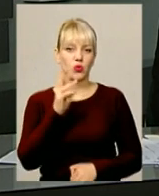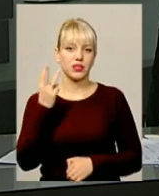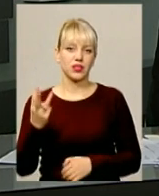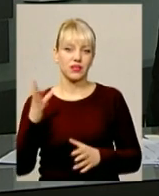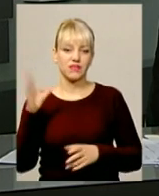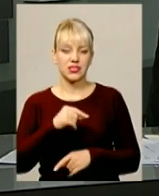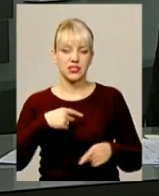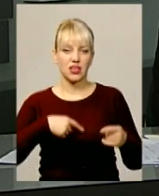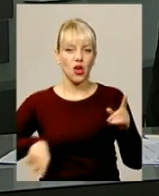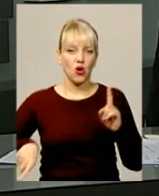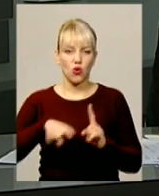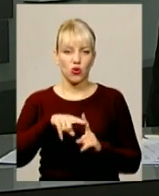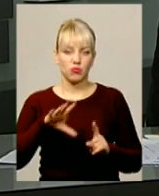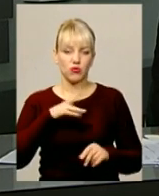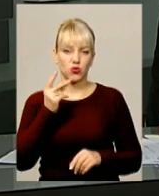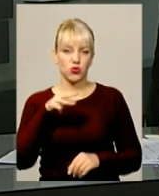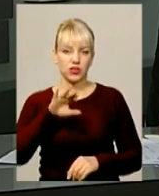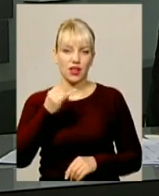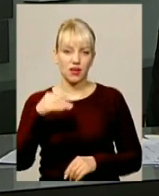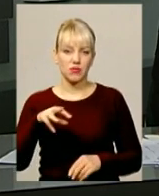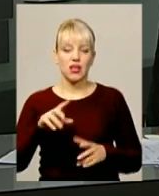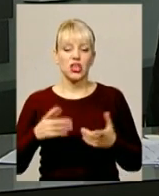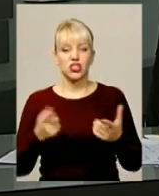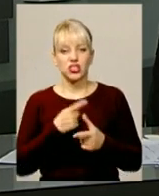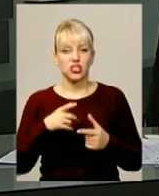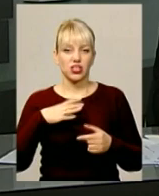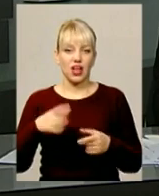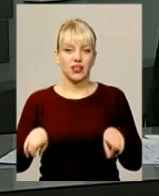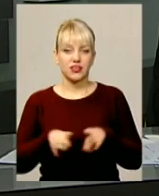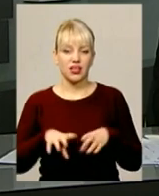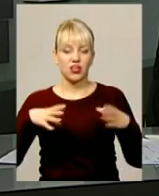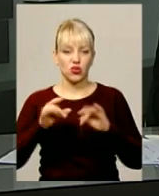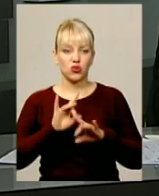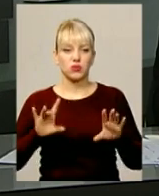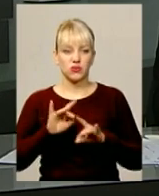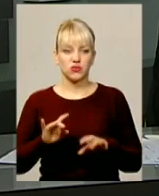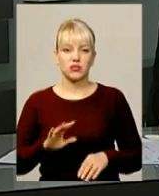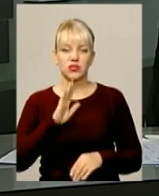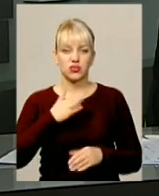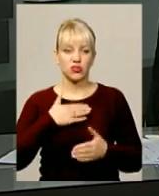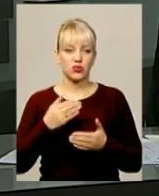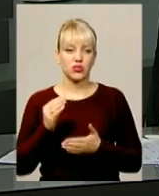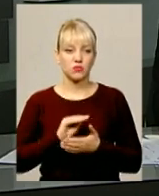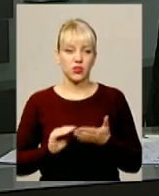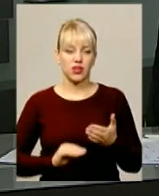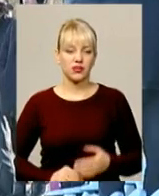голи хмельничанам забили в другому таймі. Чи на такий результат чекали в командах, розповість Ярослава Антошевська.